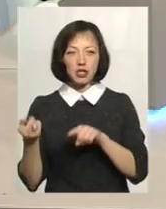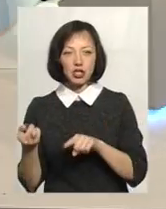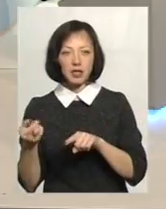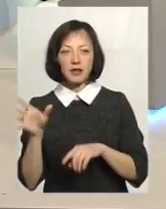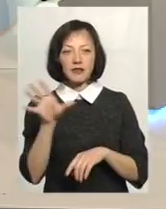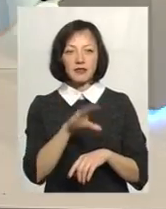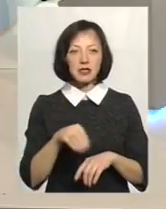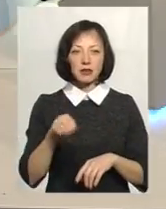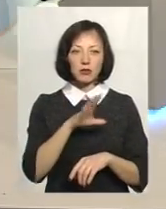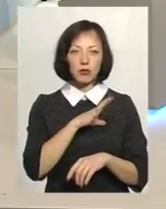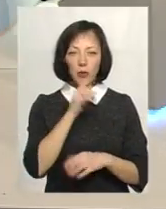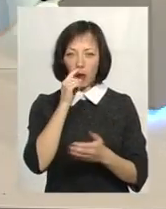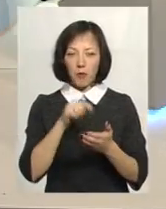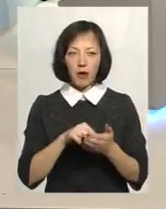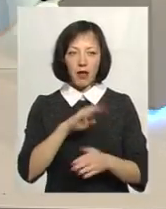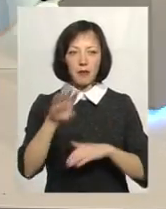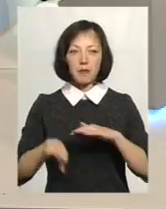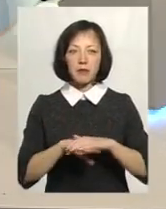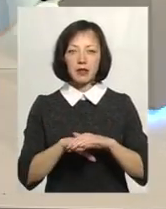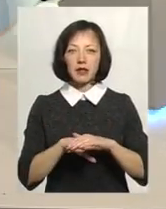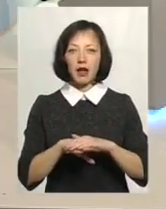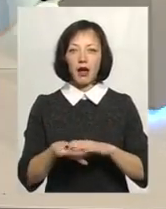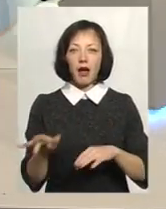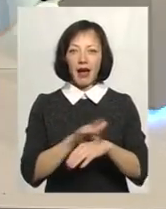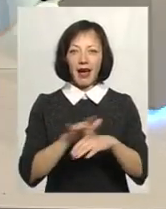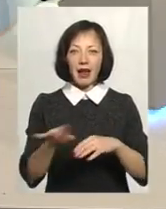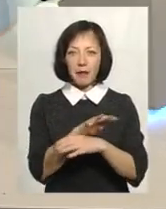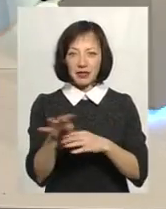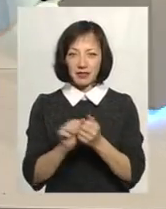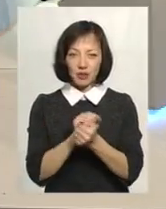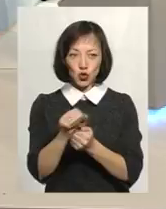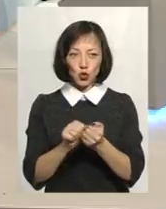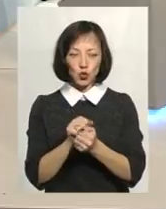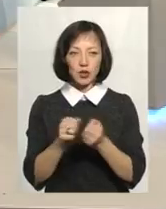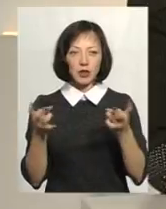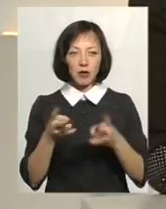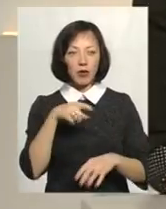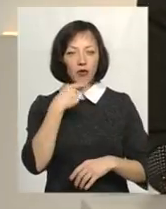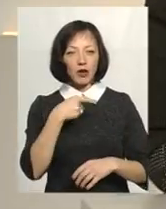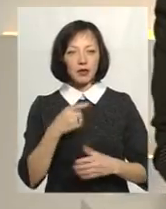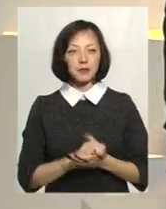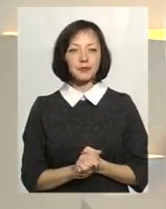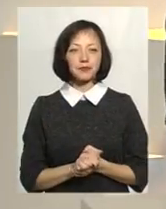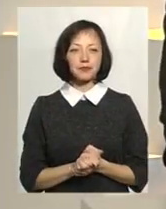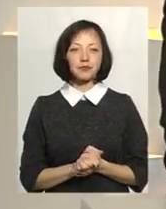майже всі вони попали під репресивний жорна. Про це потрібно говорити. Пане Володимир, я ще хотіла вас запитати,